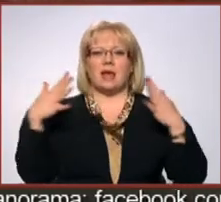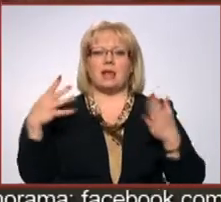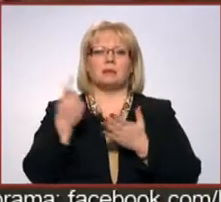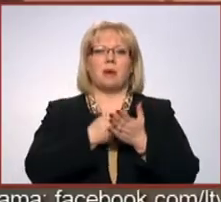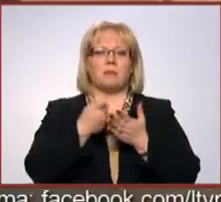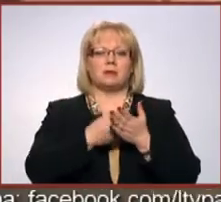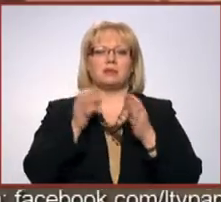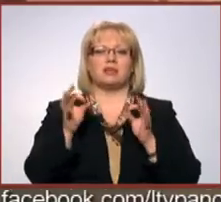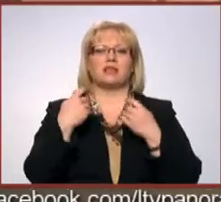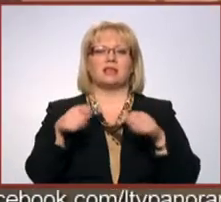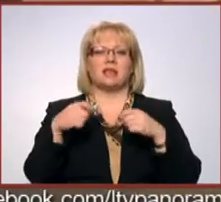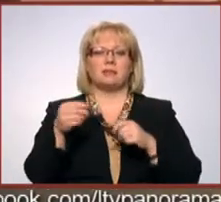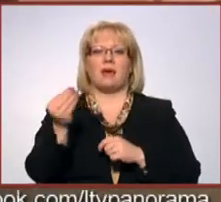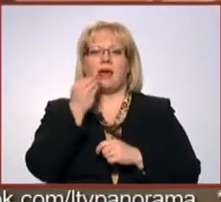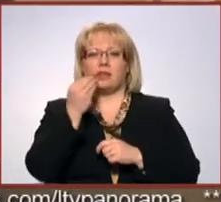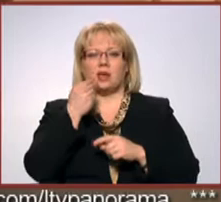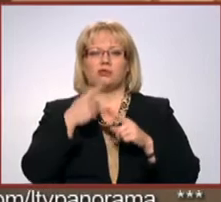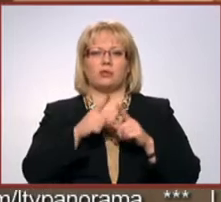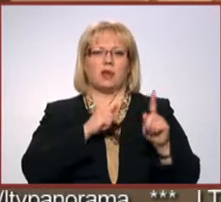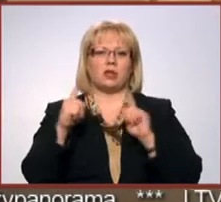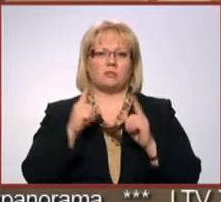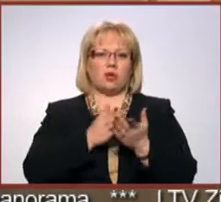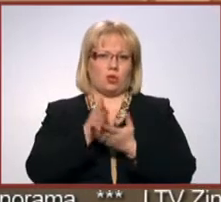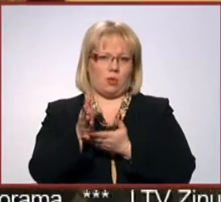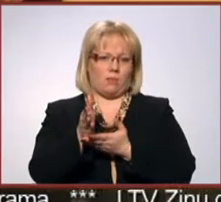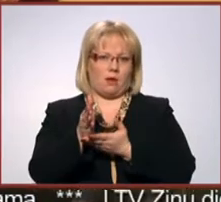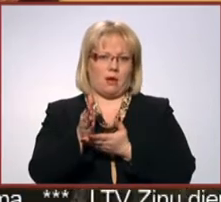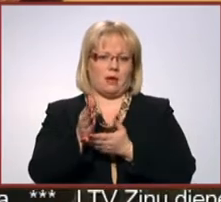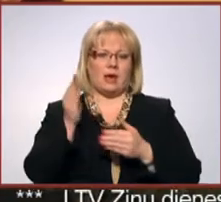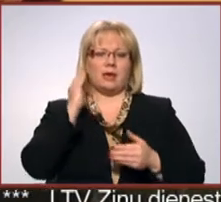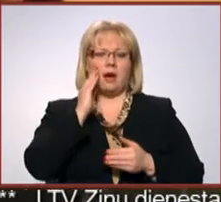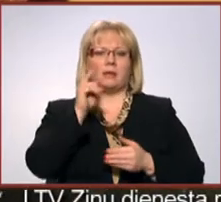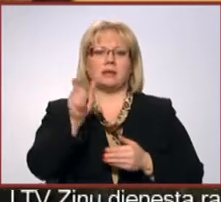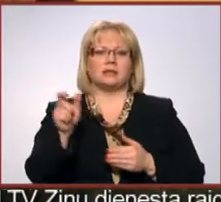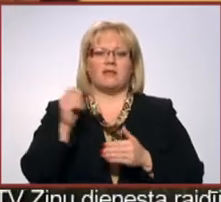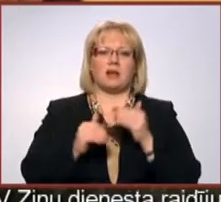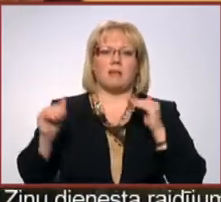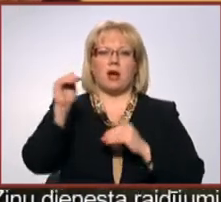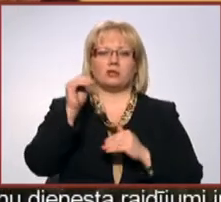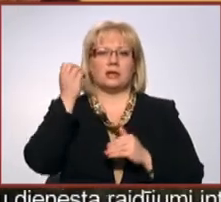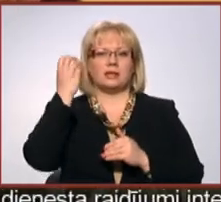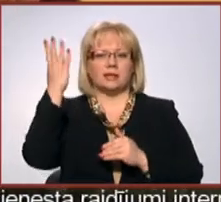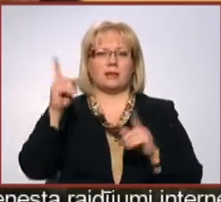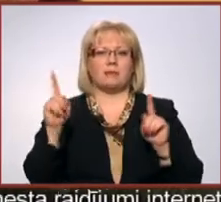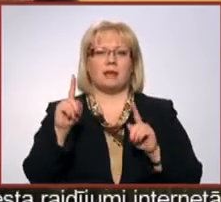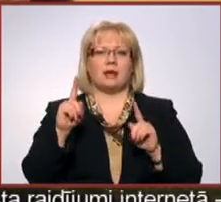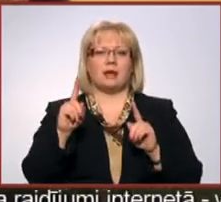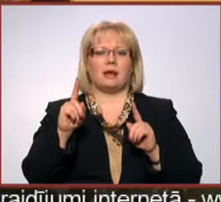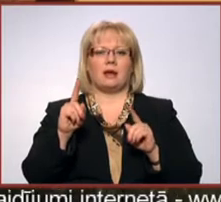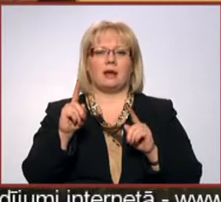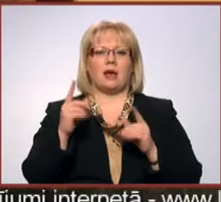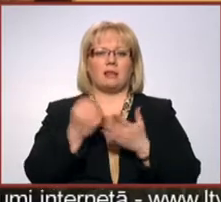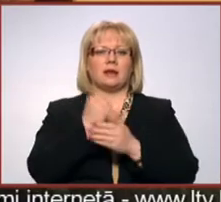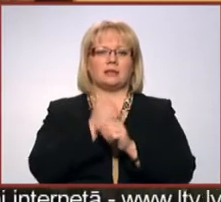pieprasījums ir tirsvēcības ēdināšanas un transporta jomā. Jāmin, ka cilvēkiem ar augstāko izglītību ir iekārtoties